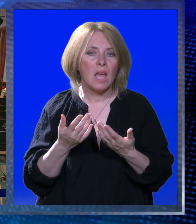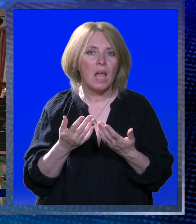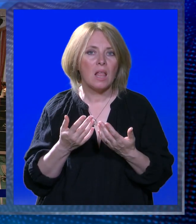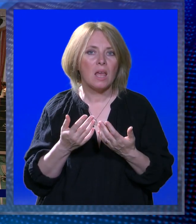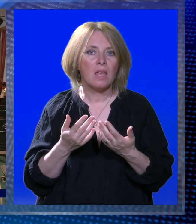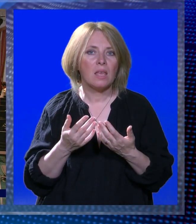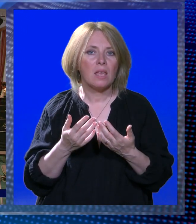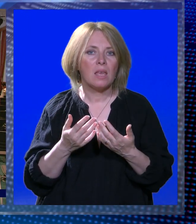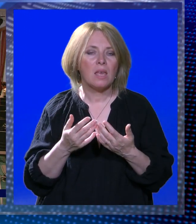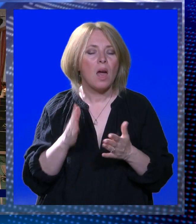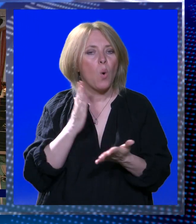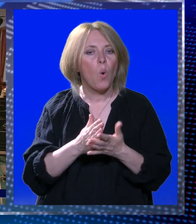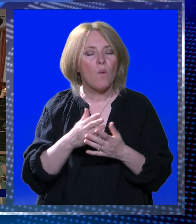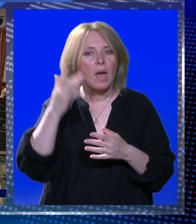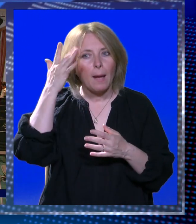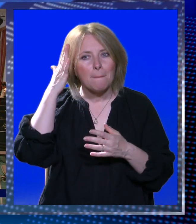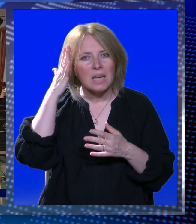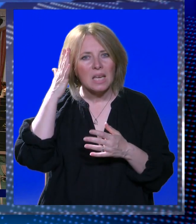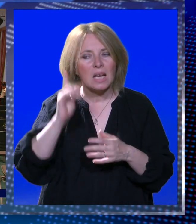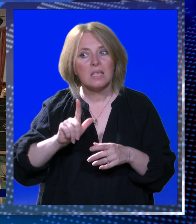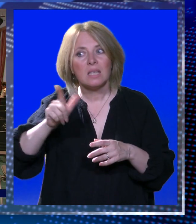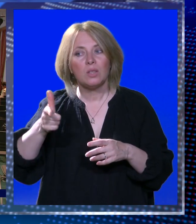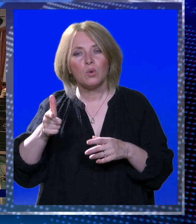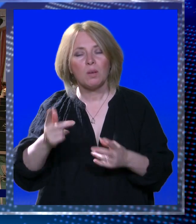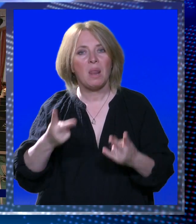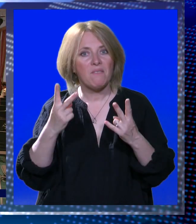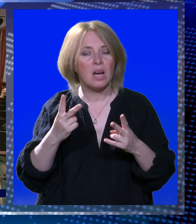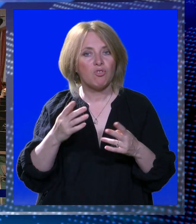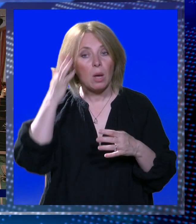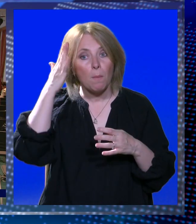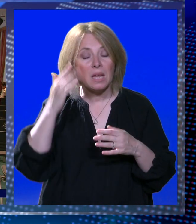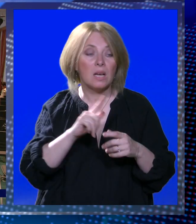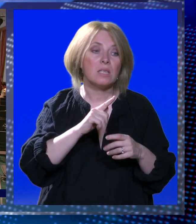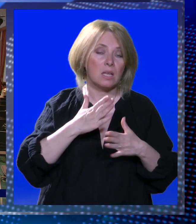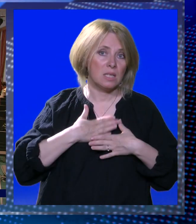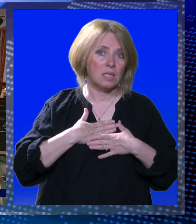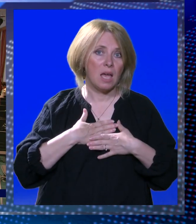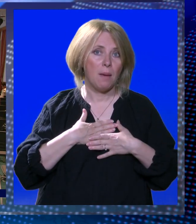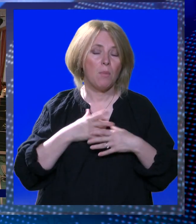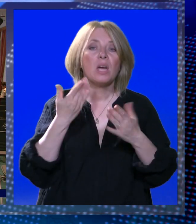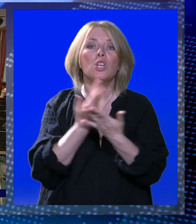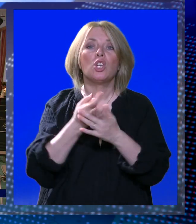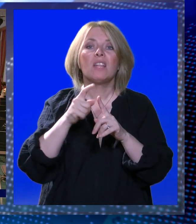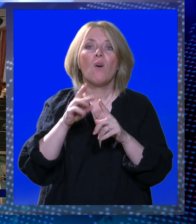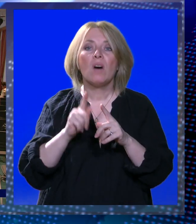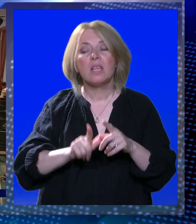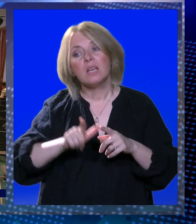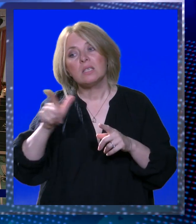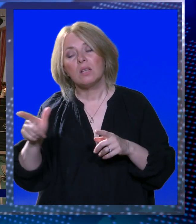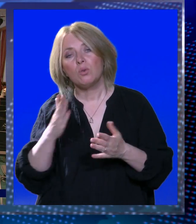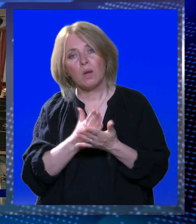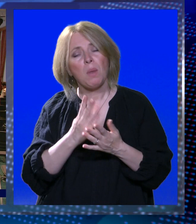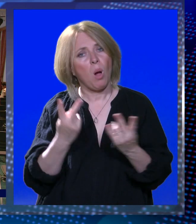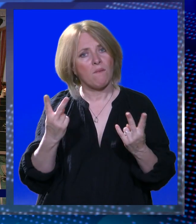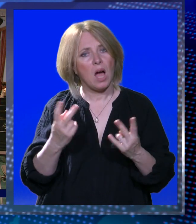uvijek nekako briga za druge bila važnija nego briga o sebi. I žrtvovanje recimo za druge